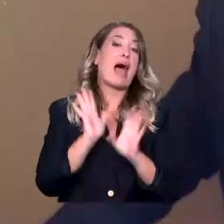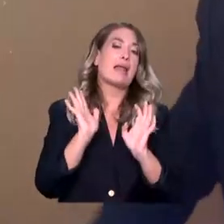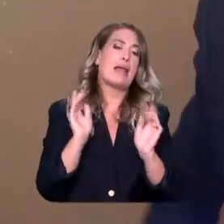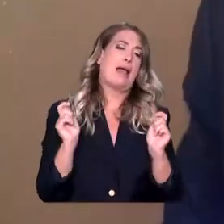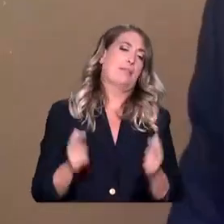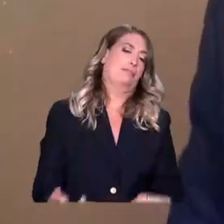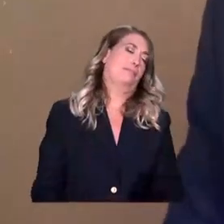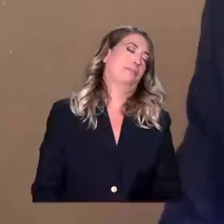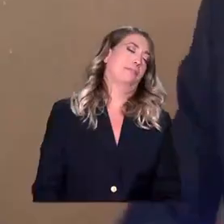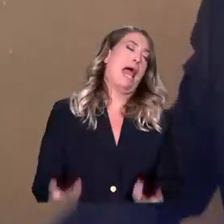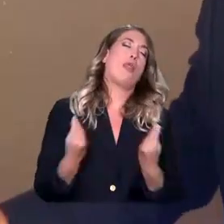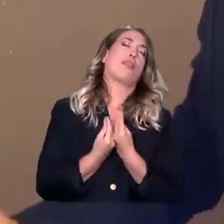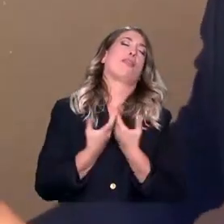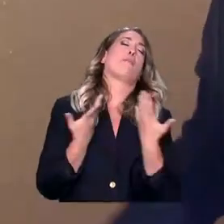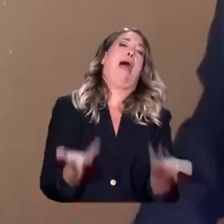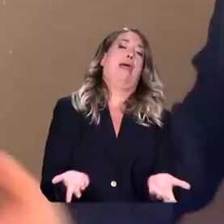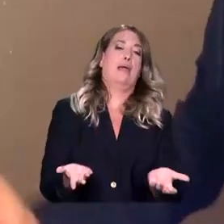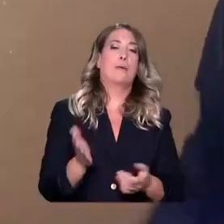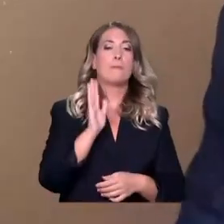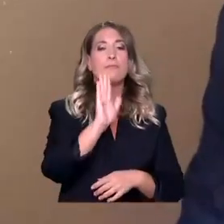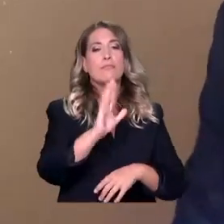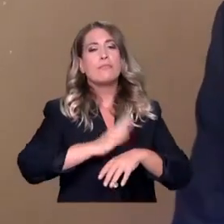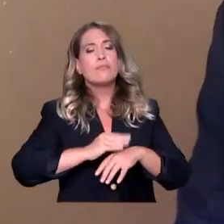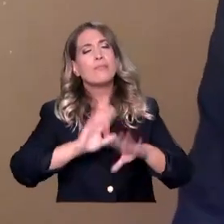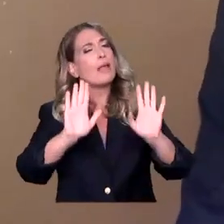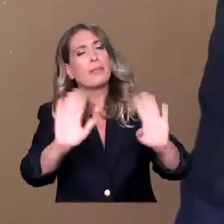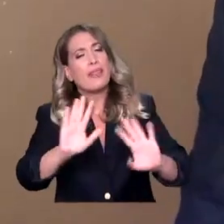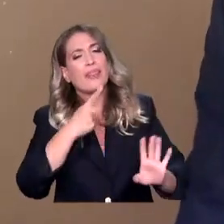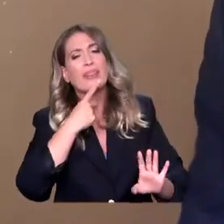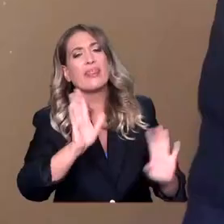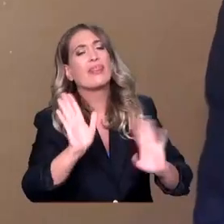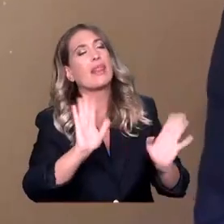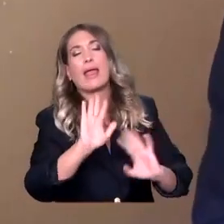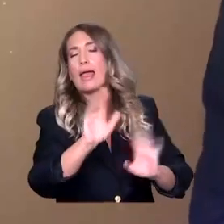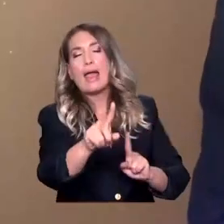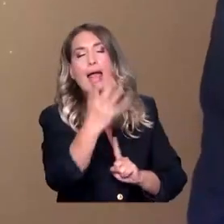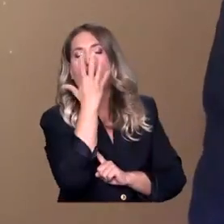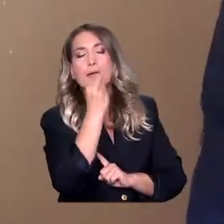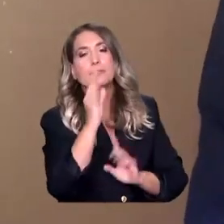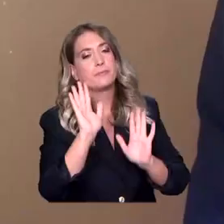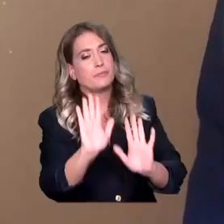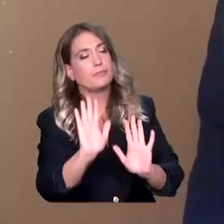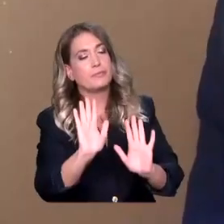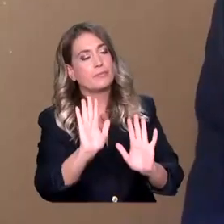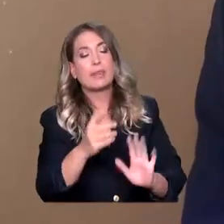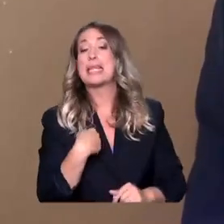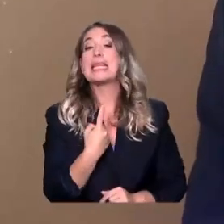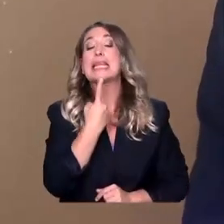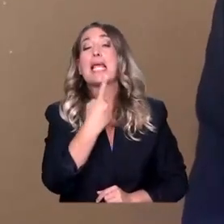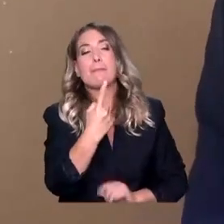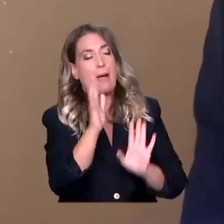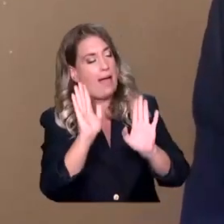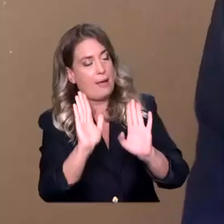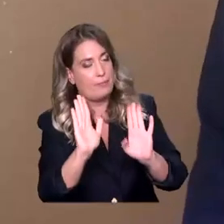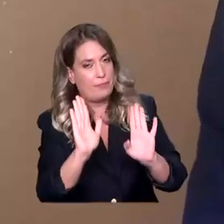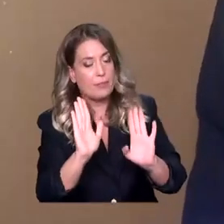γιατί έχω την εντύπωση ότι δεν με ακούσατε. Να το πω ξανά. Είπα ότι αυτό που